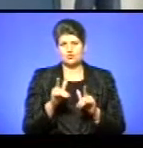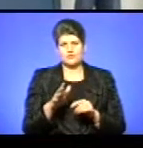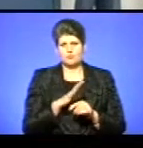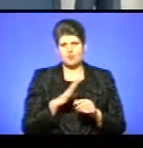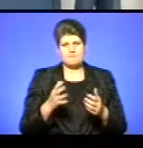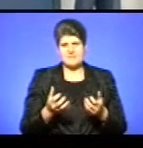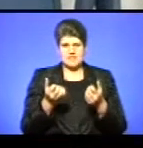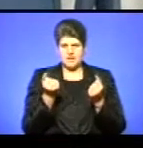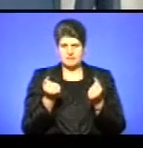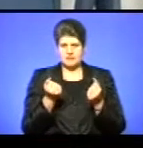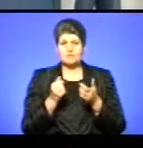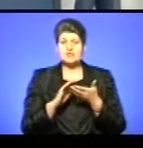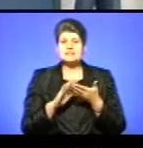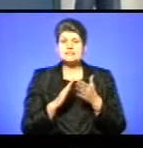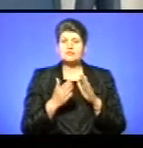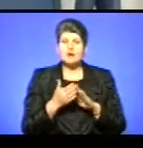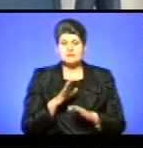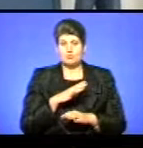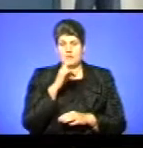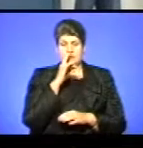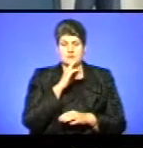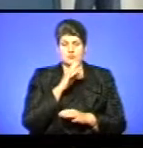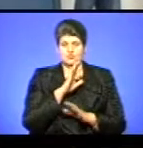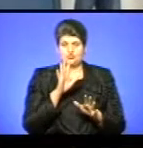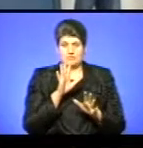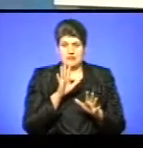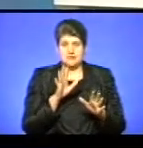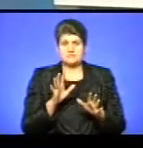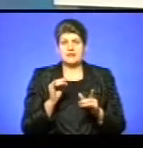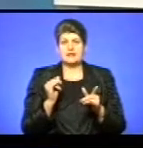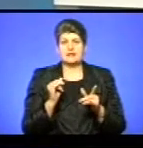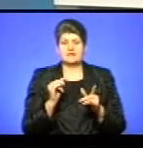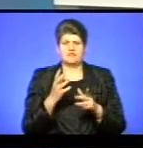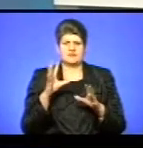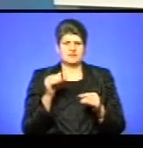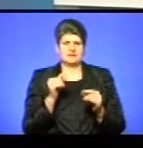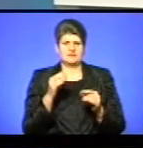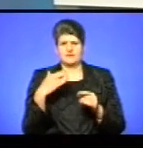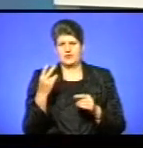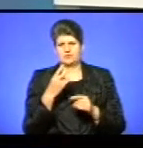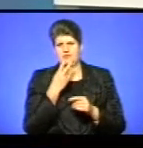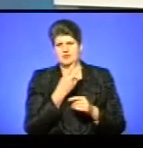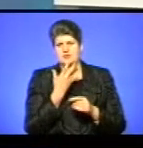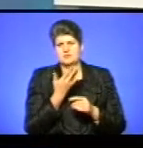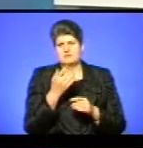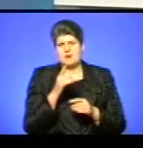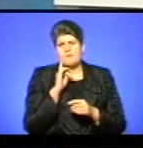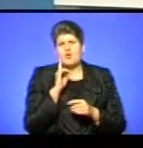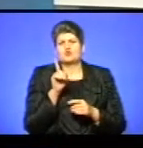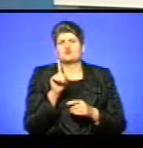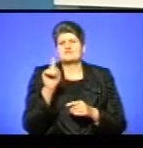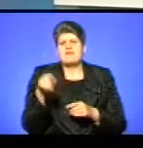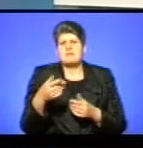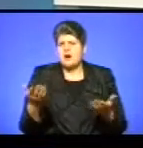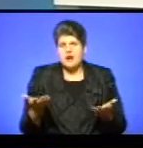підтримувати, тому що ситуація була незрозуміла і настрої, все виглядало з боку, ніби просто молодь щось вимагає.